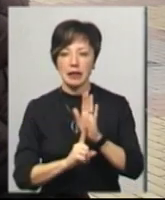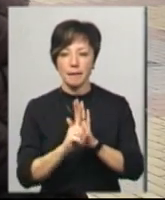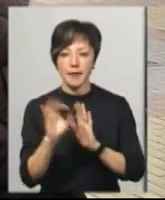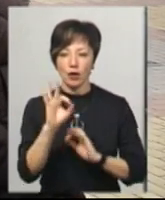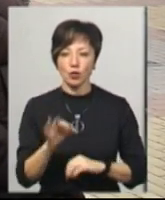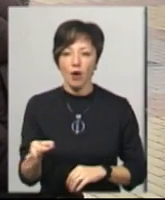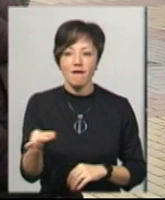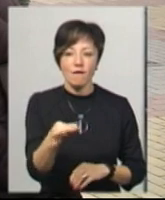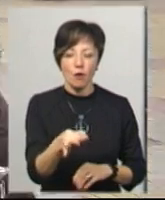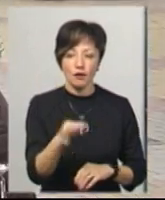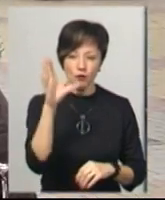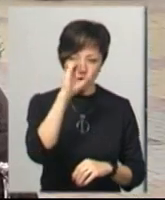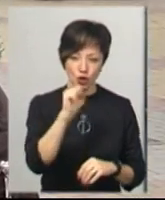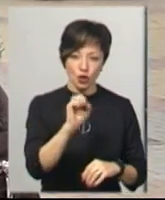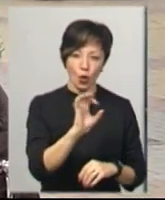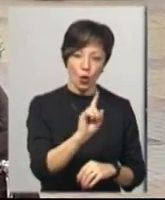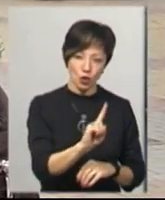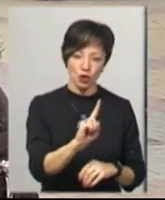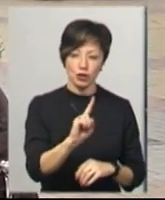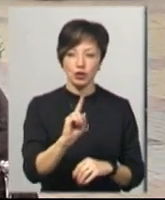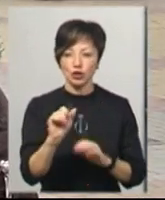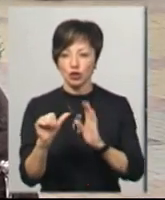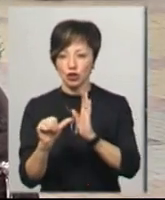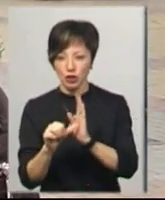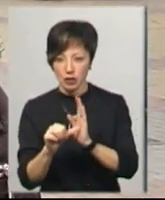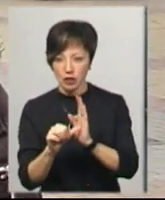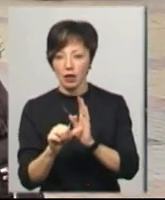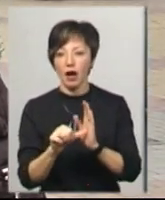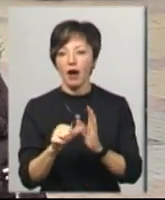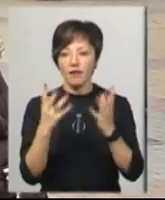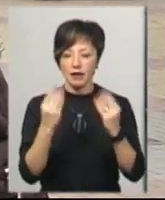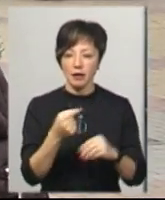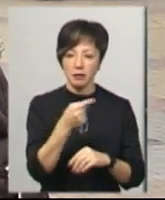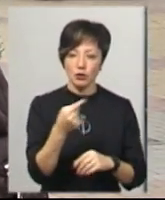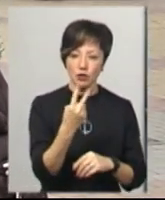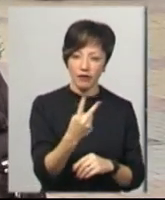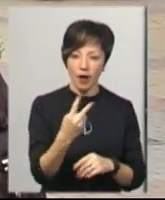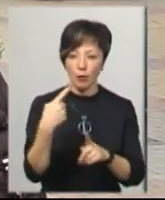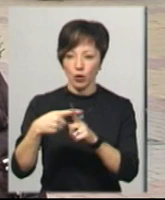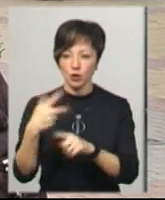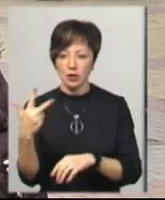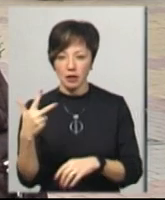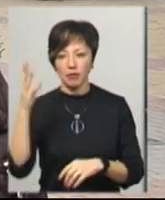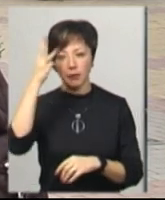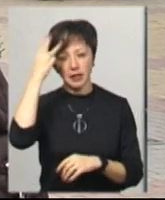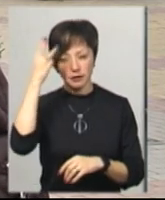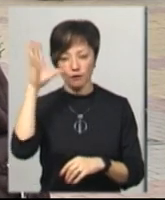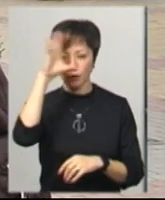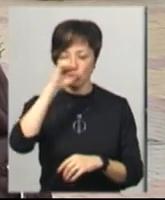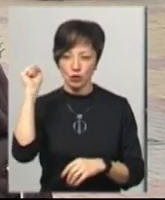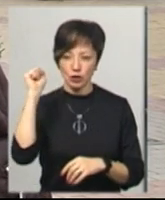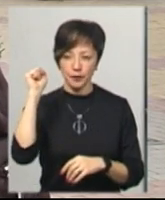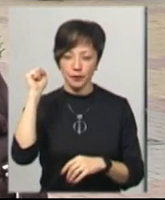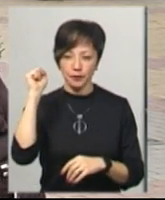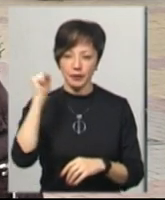області вночі 1,6 градусів, в день від мінус 2 градусів морозу до 3 градусів тепла. У Хмельницькому вночі